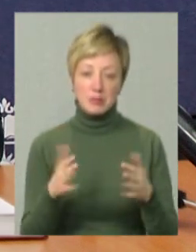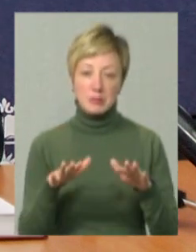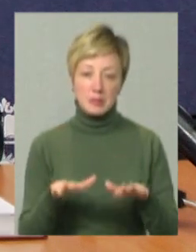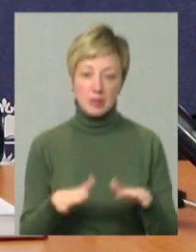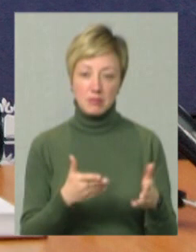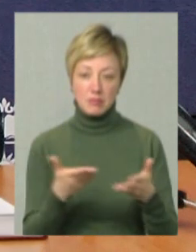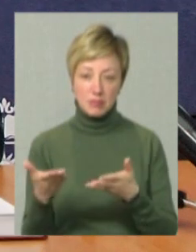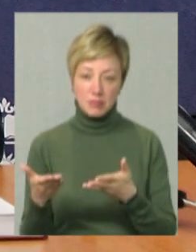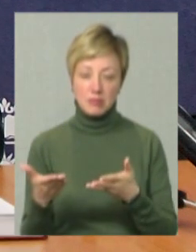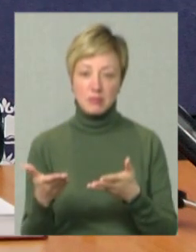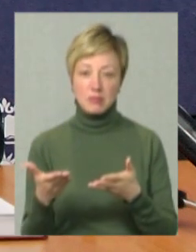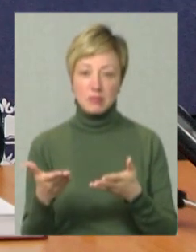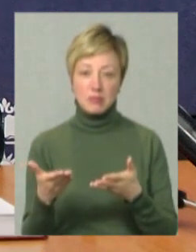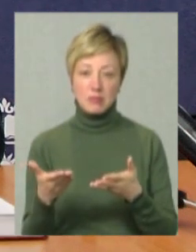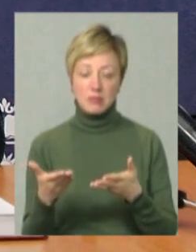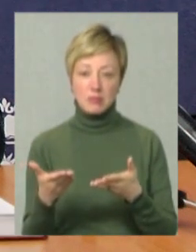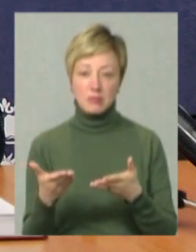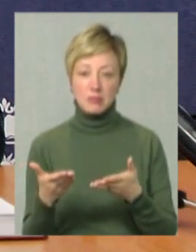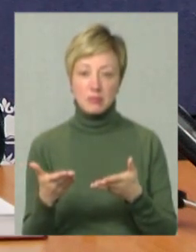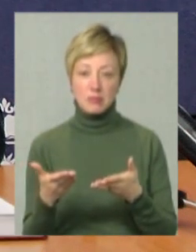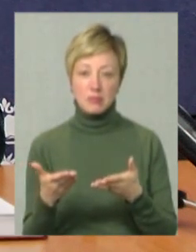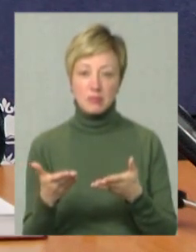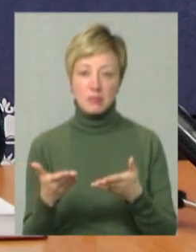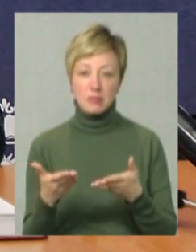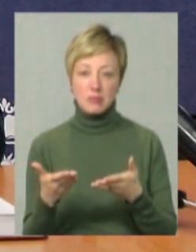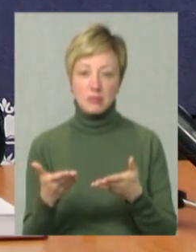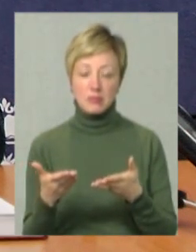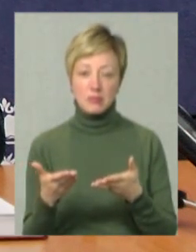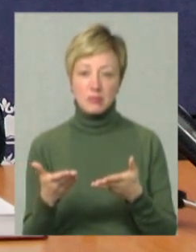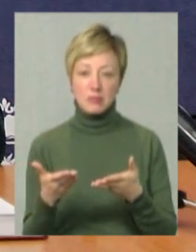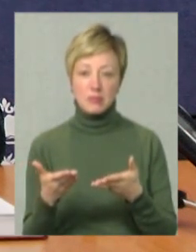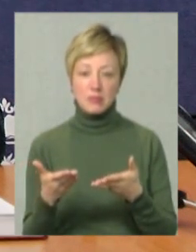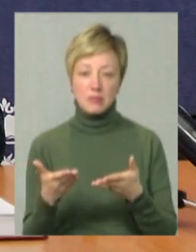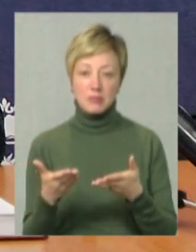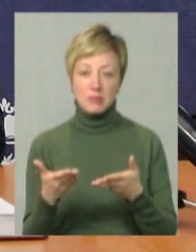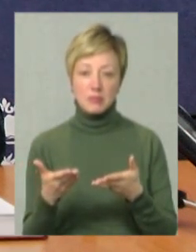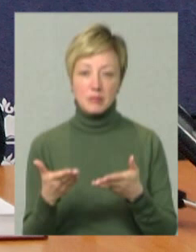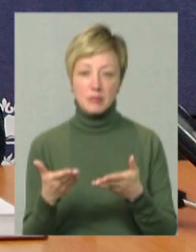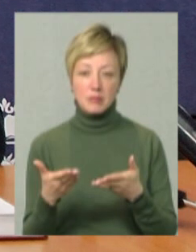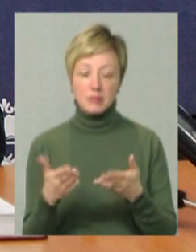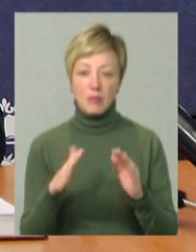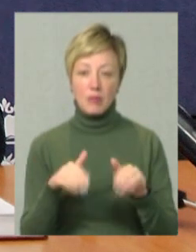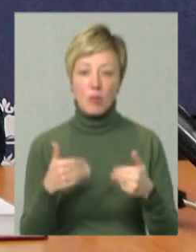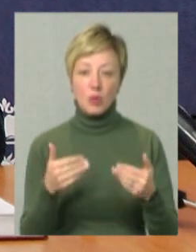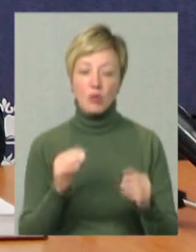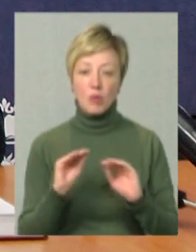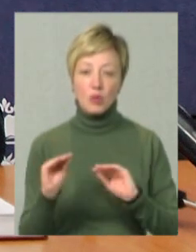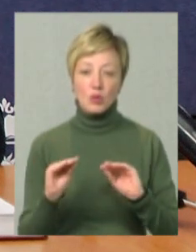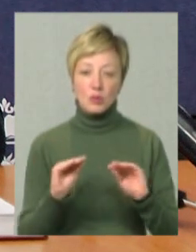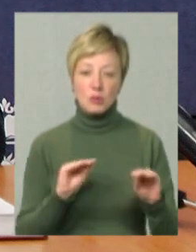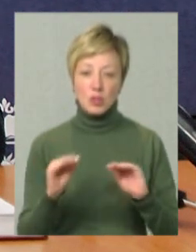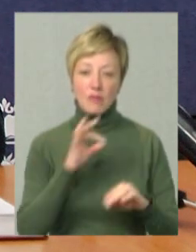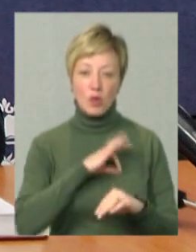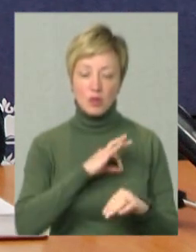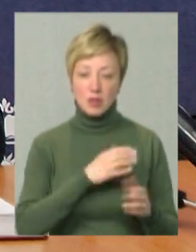майданчики, які ми отримали і пропонуємо до розміщення,